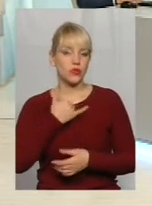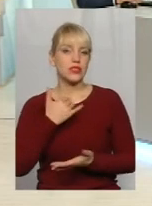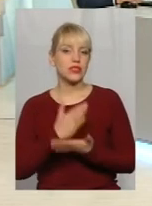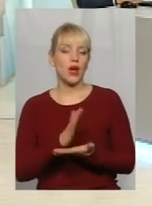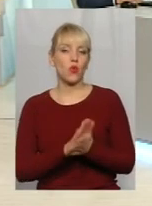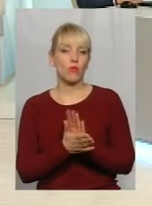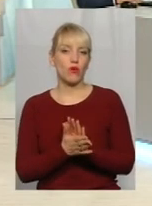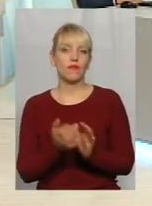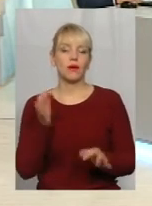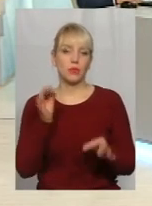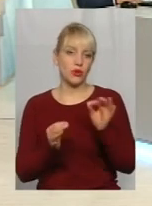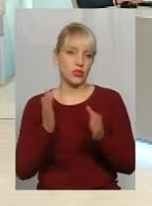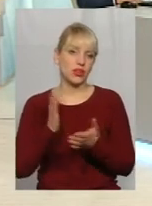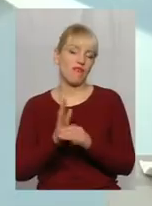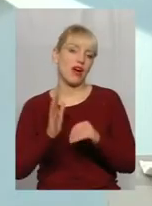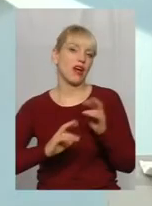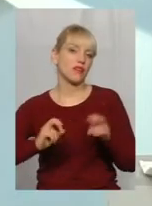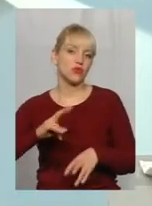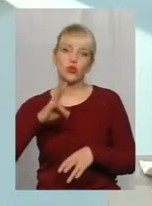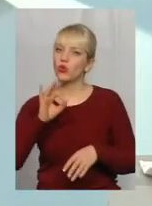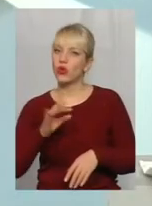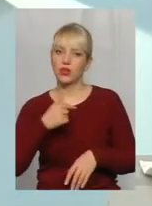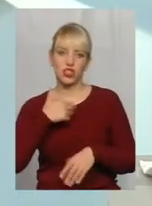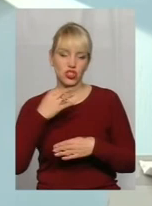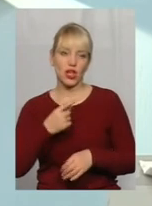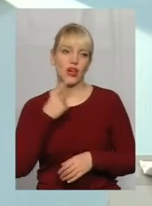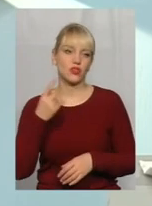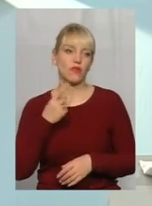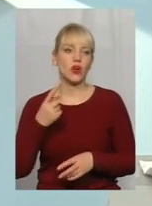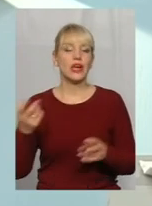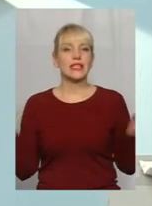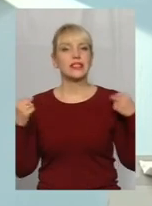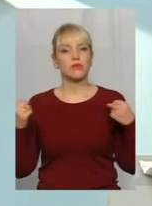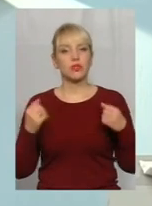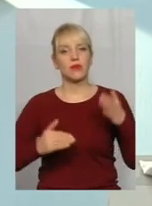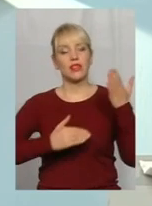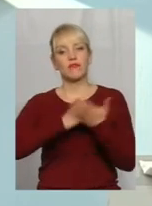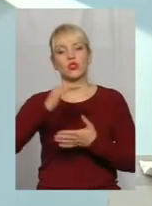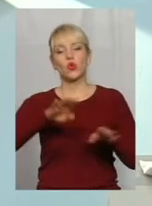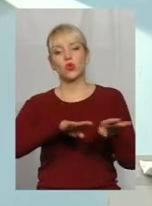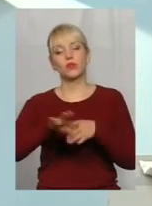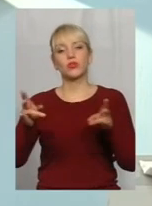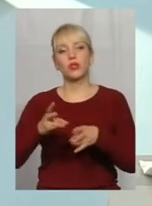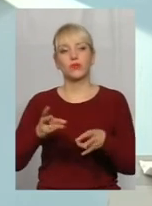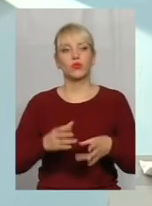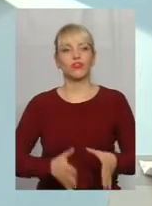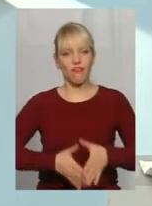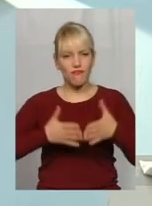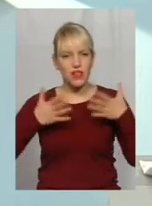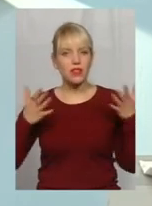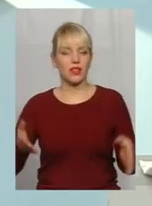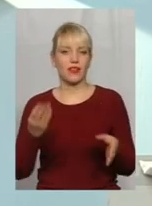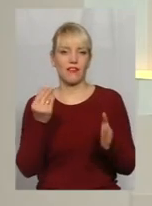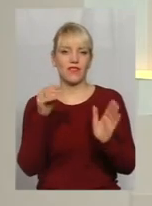природні, є фахівці, але ще раз говорю, спортсменти високого рівня потребують дуже великих фінансових